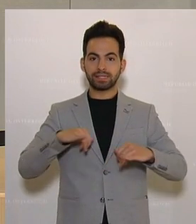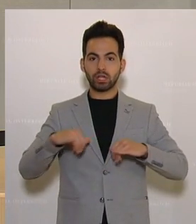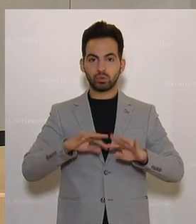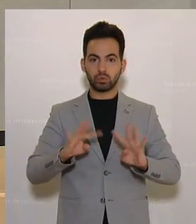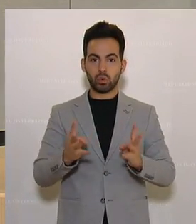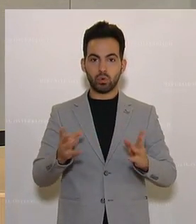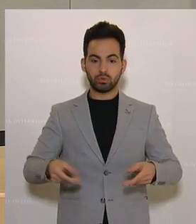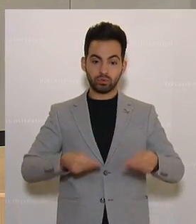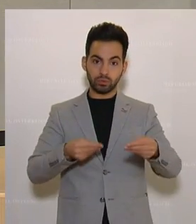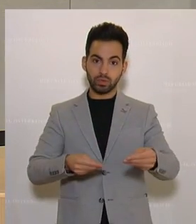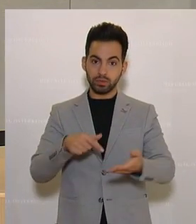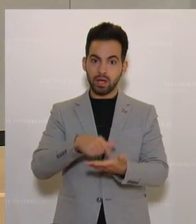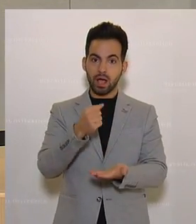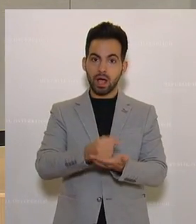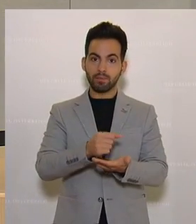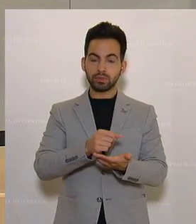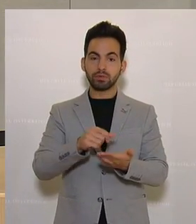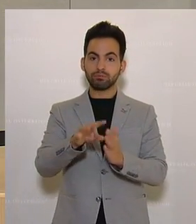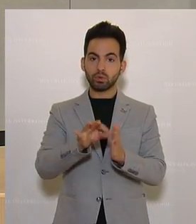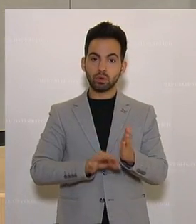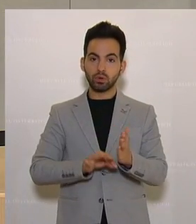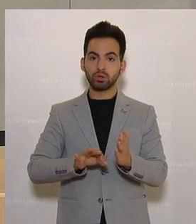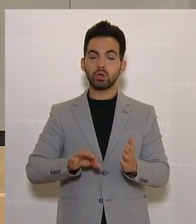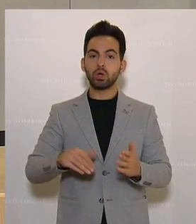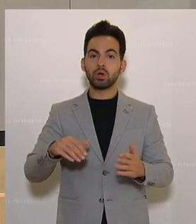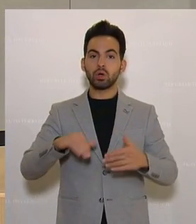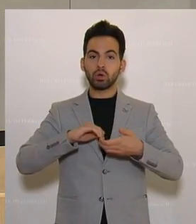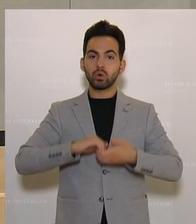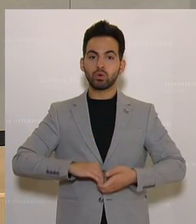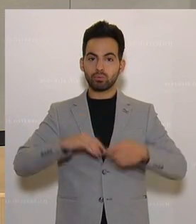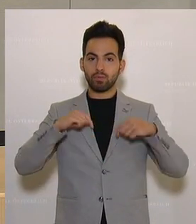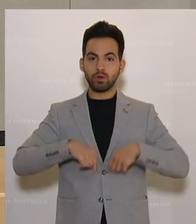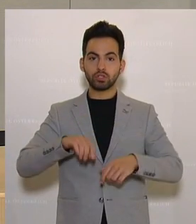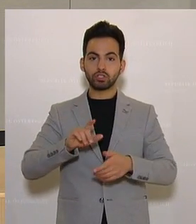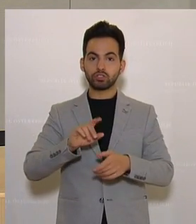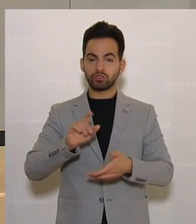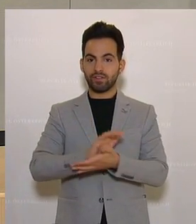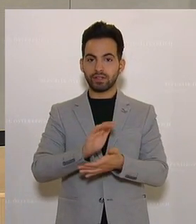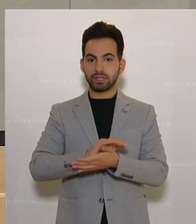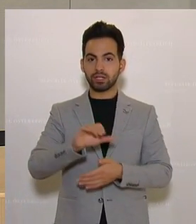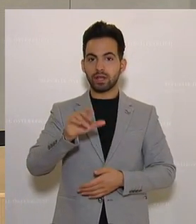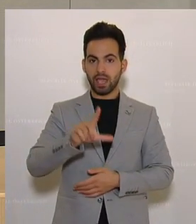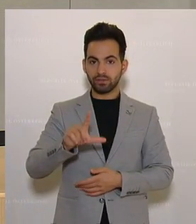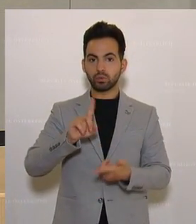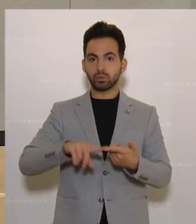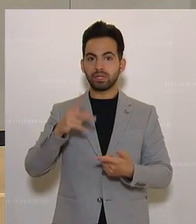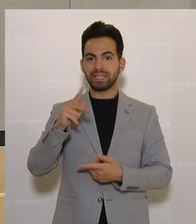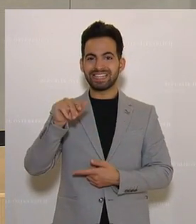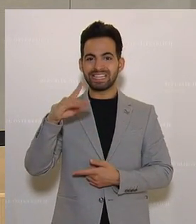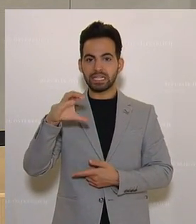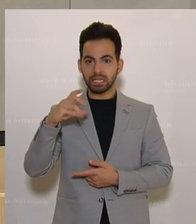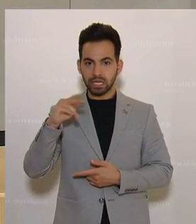Gegen dieses amtliche Protokoll wurde von Klubob, Frau Stellvertreter, Mag. Leichtfried, Klubobmann Kickl und Klubob, Frau Stellvertreter,